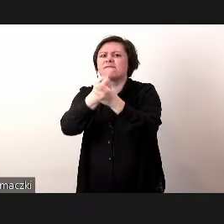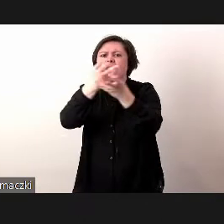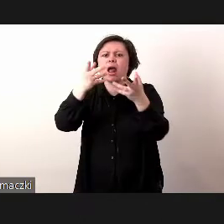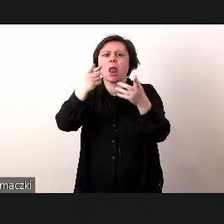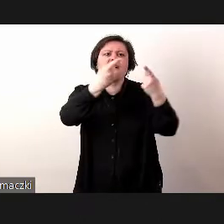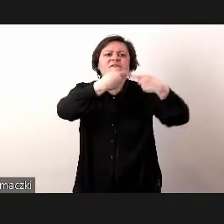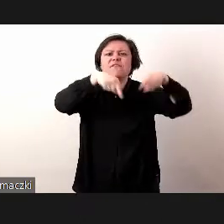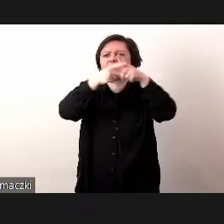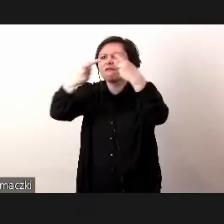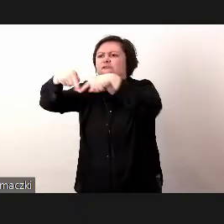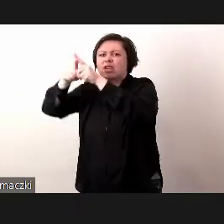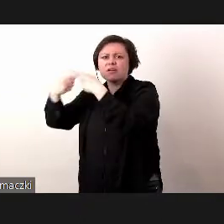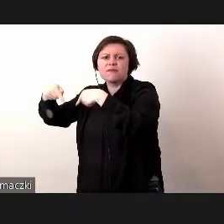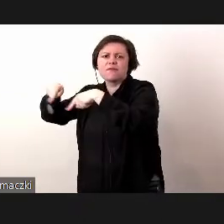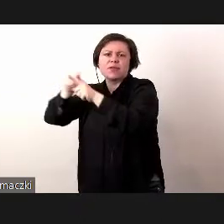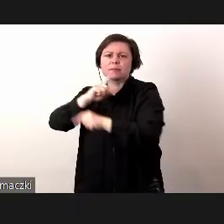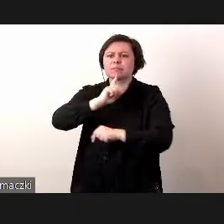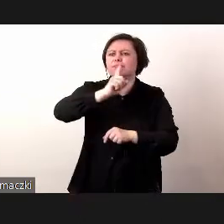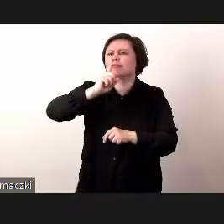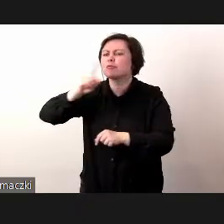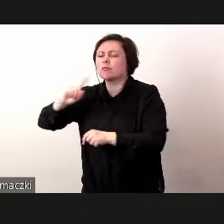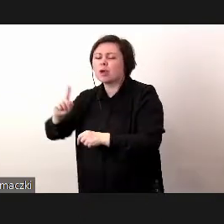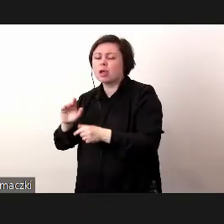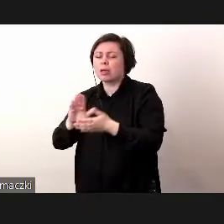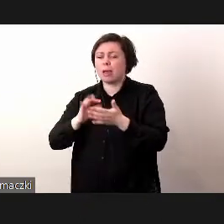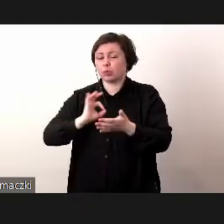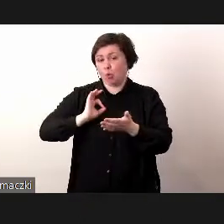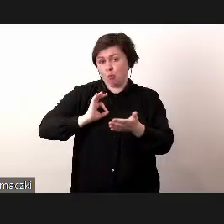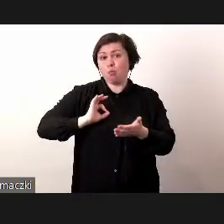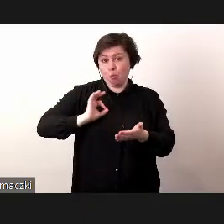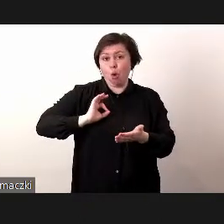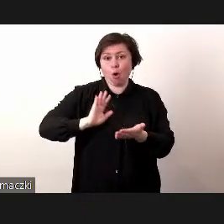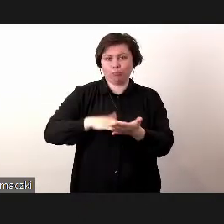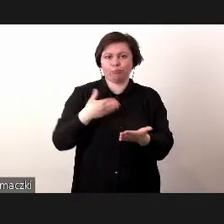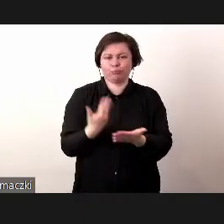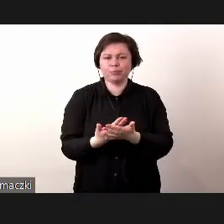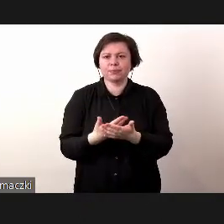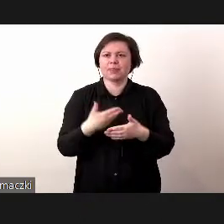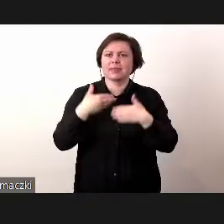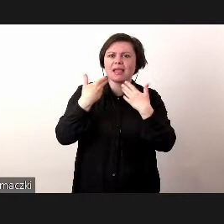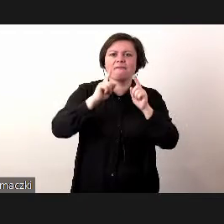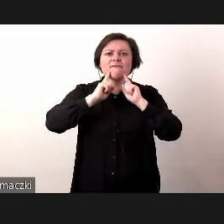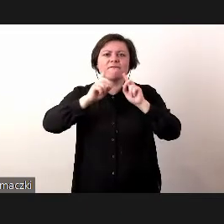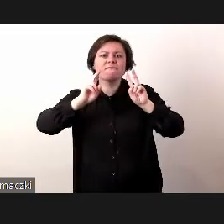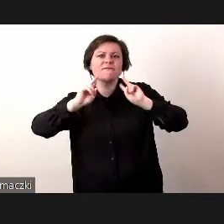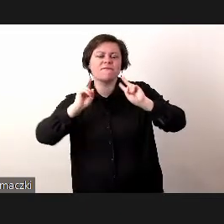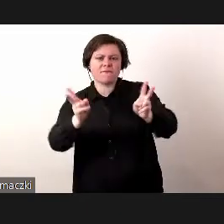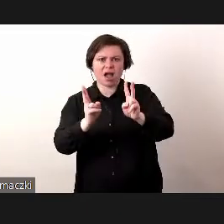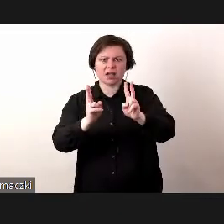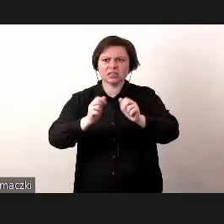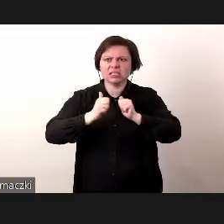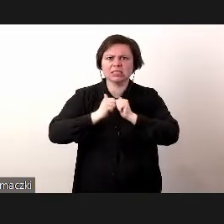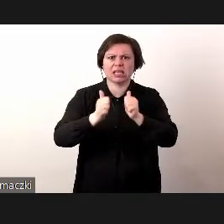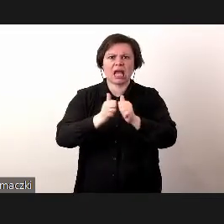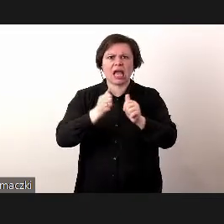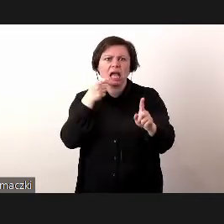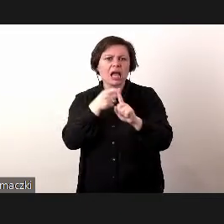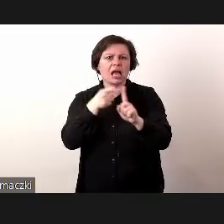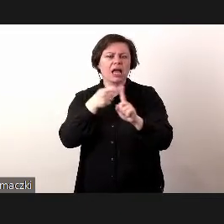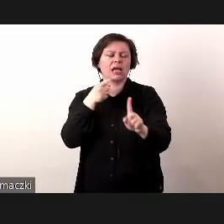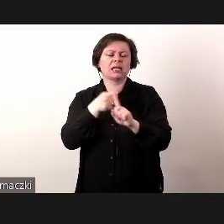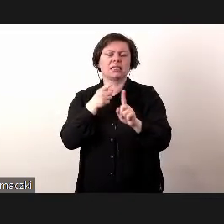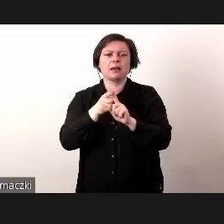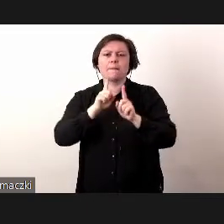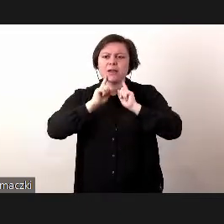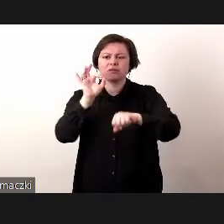Czyli tak na trochę na moim takim przykładzie, żeby dawać takie faktycznie wyzwania z rzeczywistych